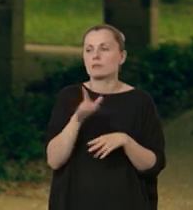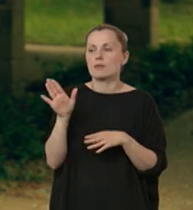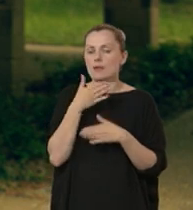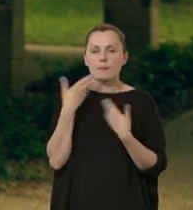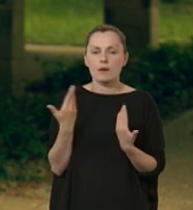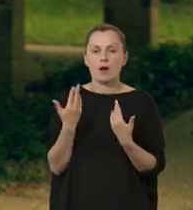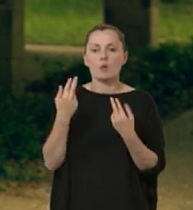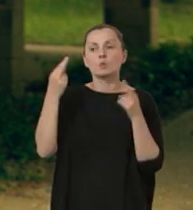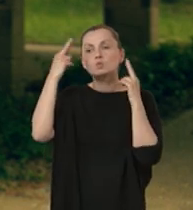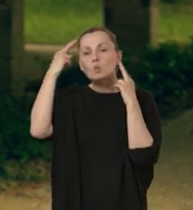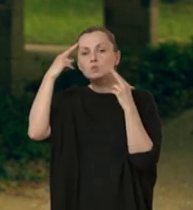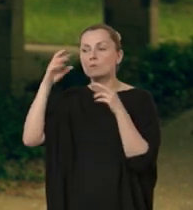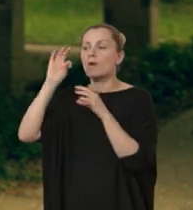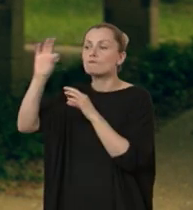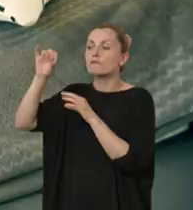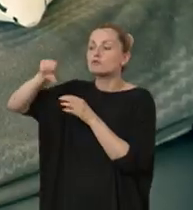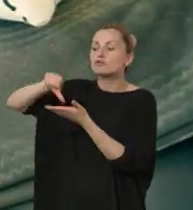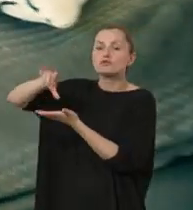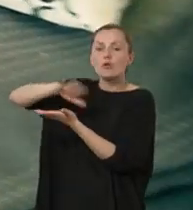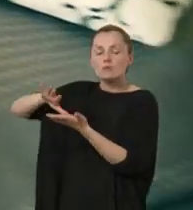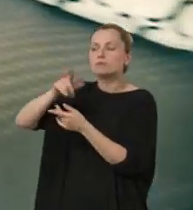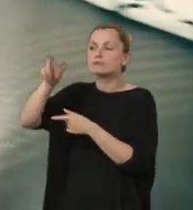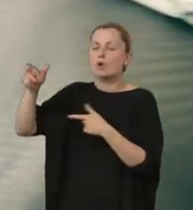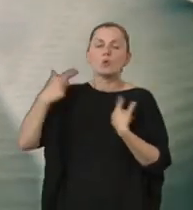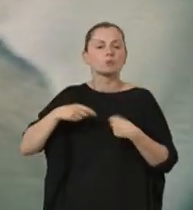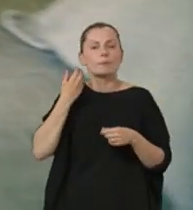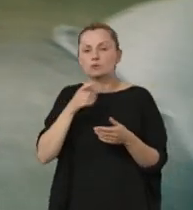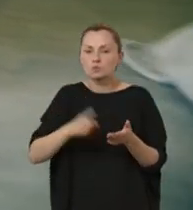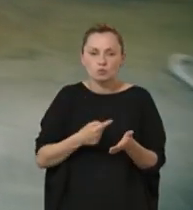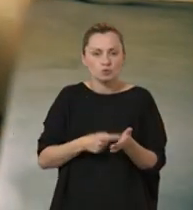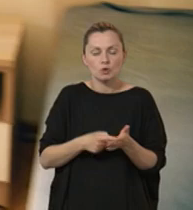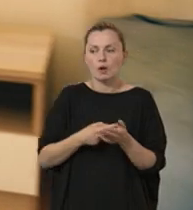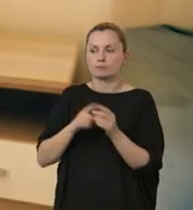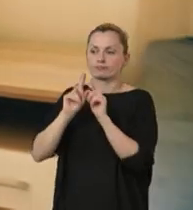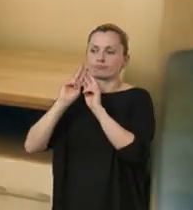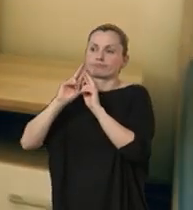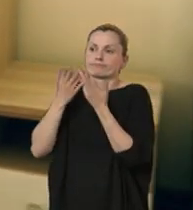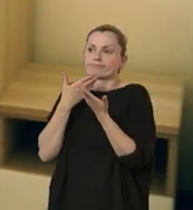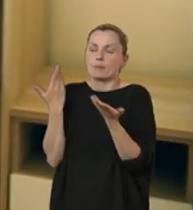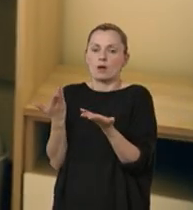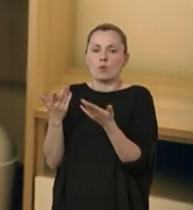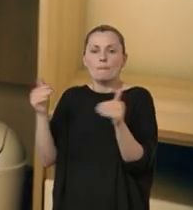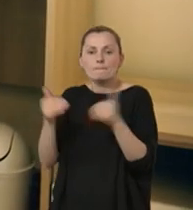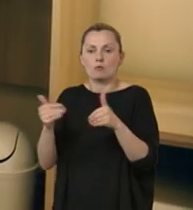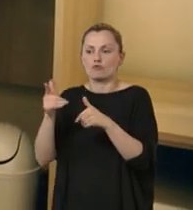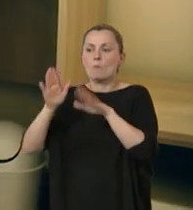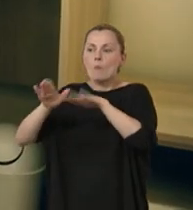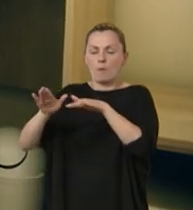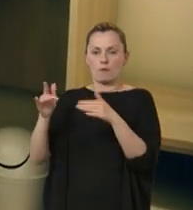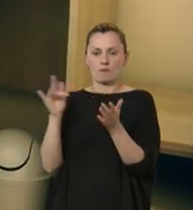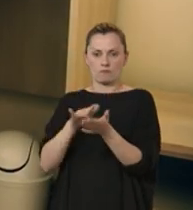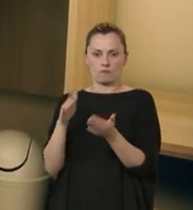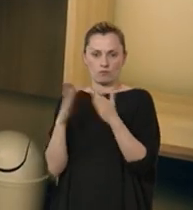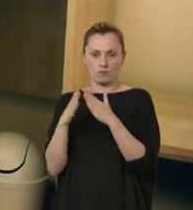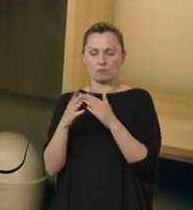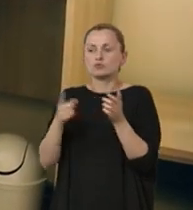nie mające zrozumienia w swoim środowisku, takie osoby bardzo często po prostu zostają pozbawione możliwości pobytu w